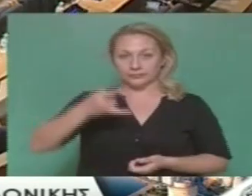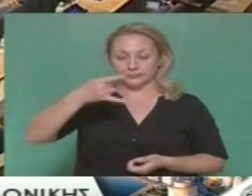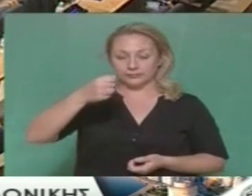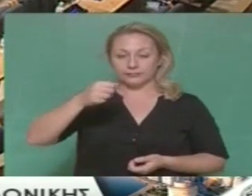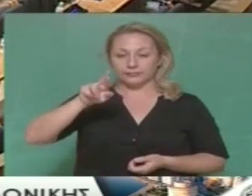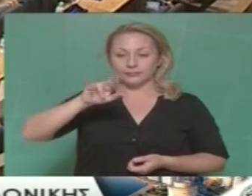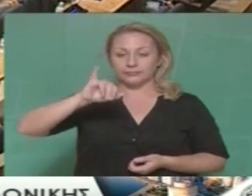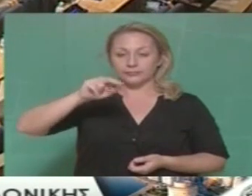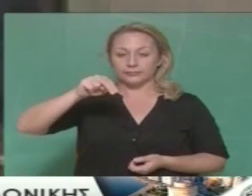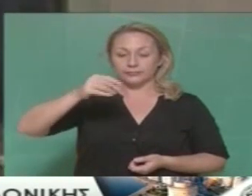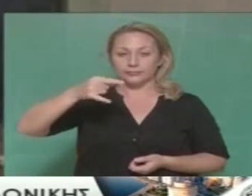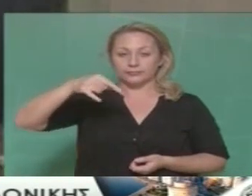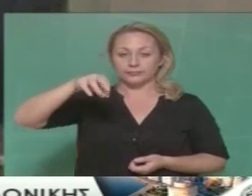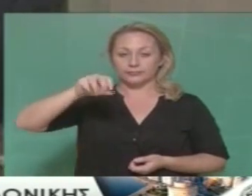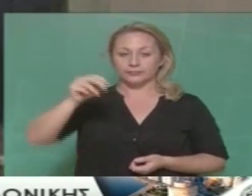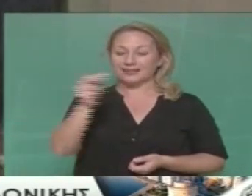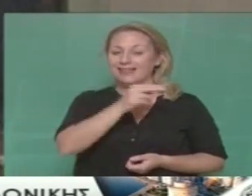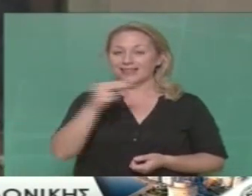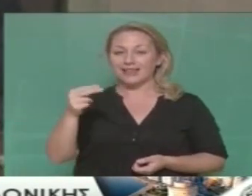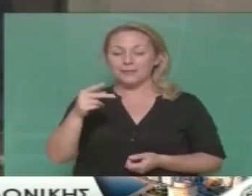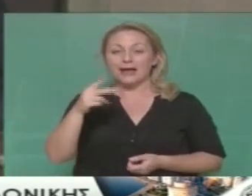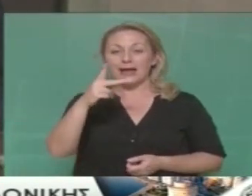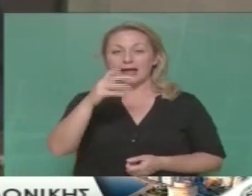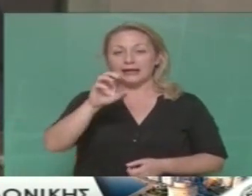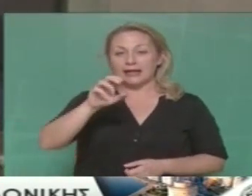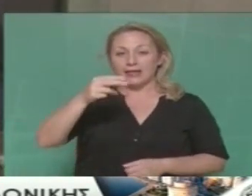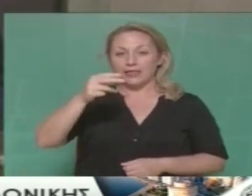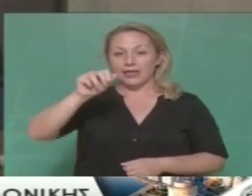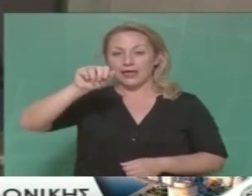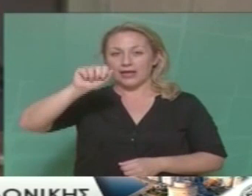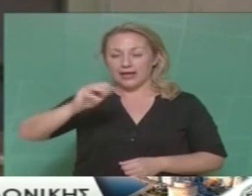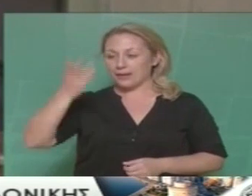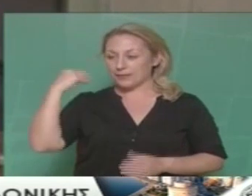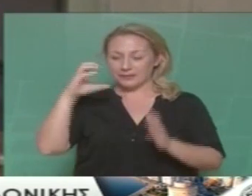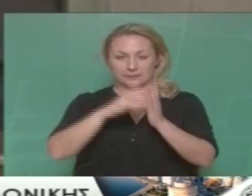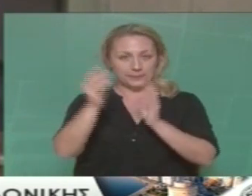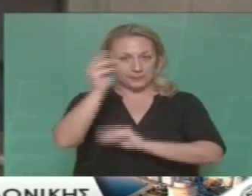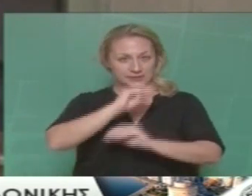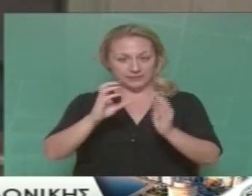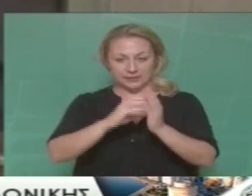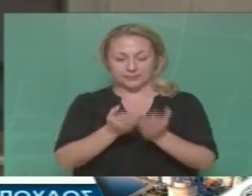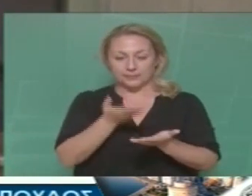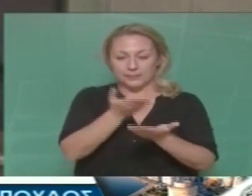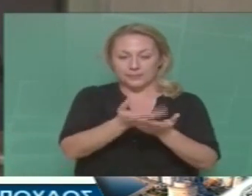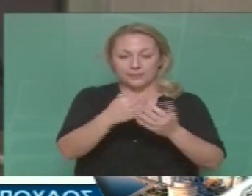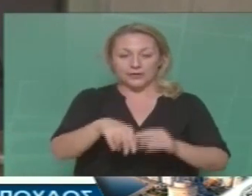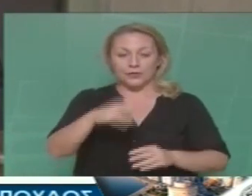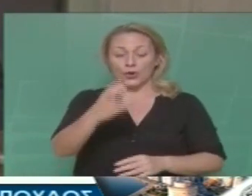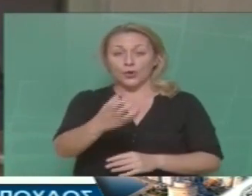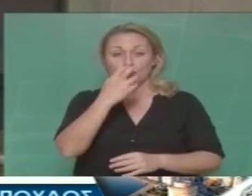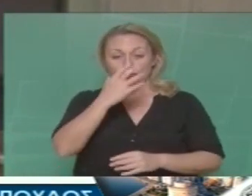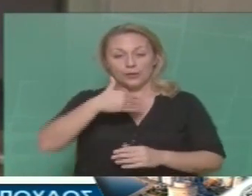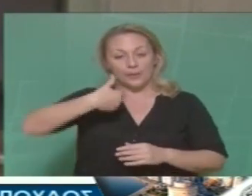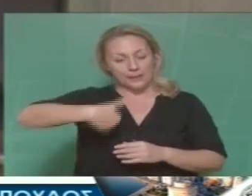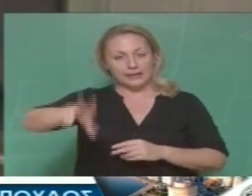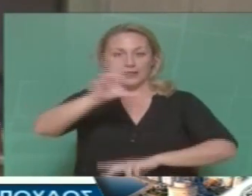Το ζήτημα του ΚΕΦΕΑ, για το οποίο κατετέθει ψήφισμα, είναι πάρα πολύ σοβαρό, αλλά θα έχουμε την ευκαιρία να